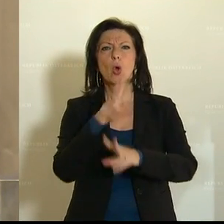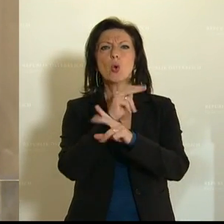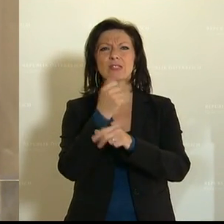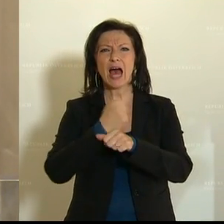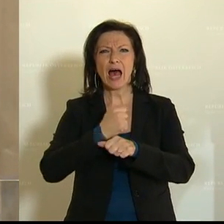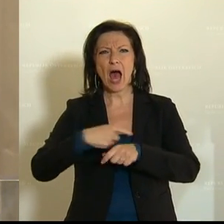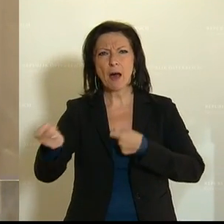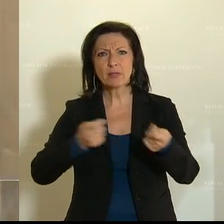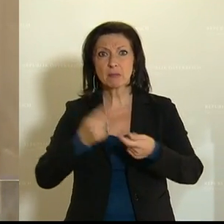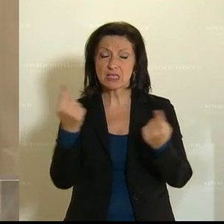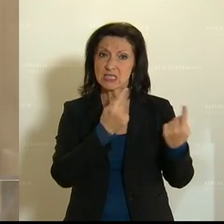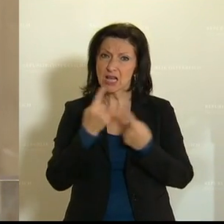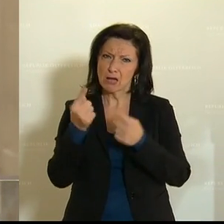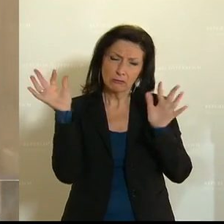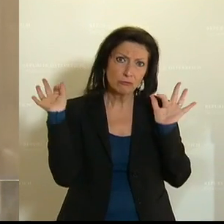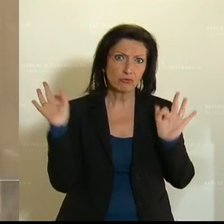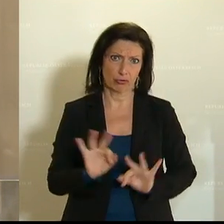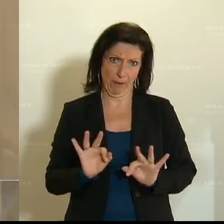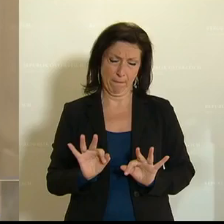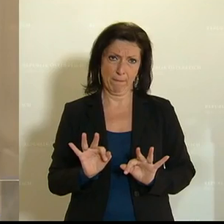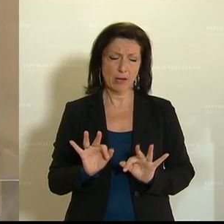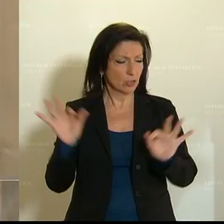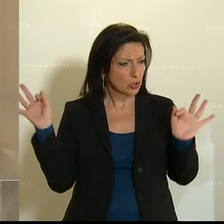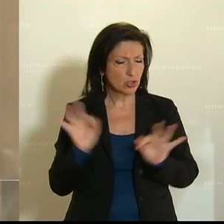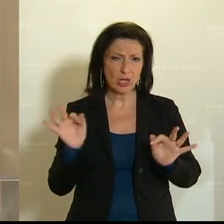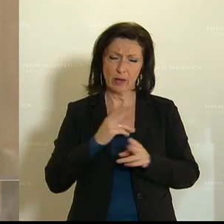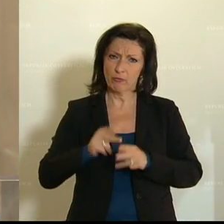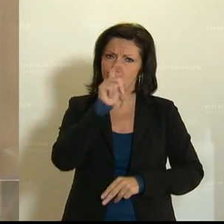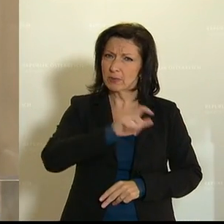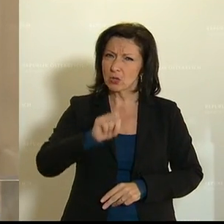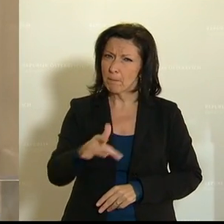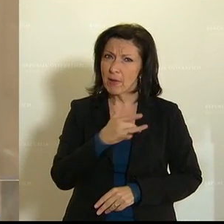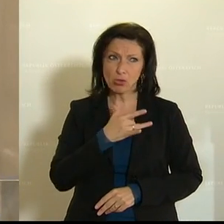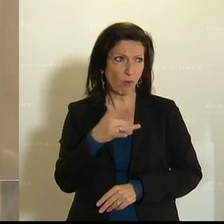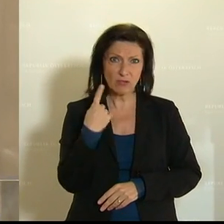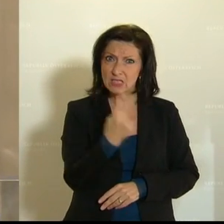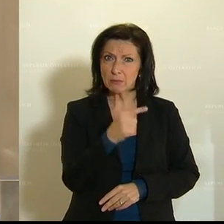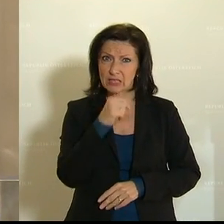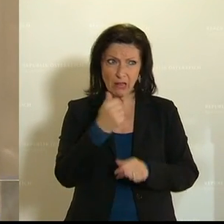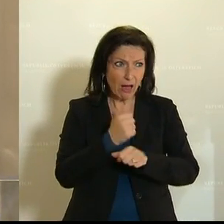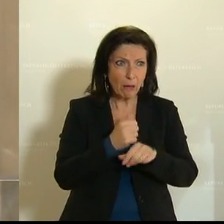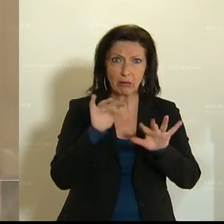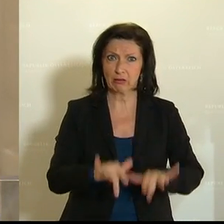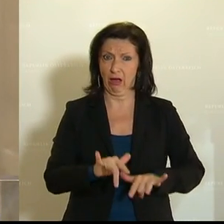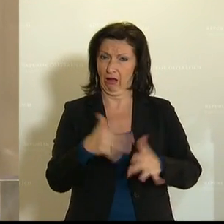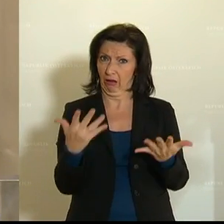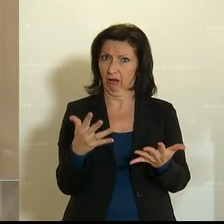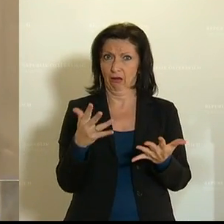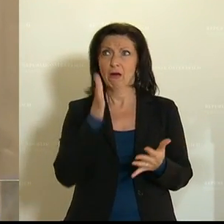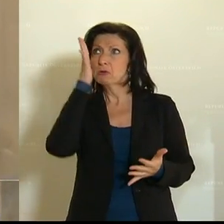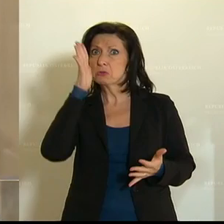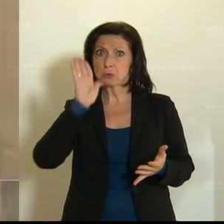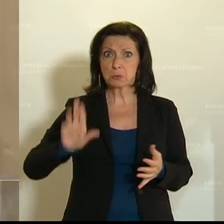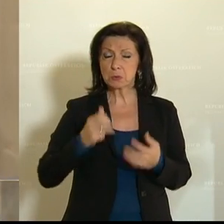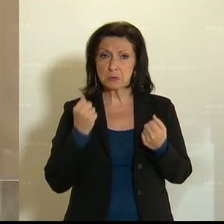Arbeitsmarkt ist dramatisch. Sie ist dramatisch für die betroffenen Menschen, die keinen Job haben, vor einer unsicheren